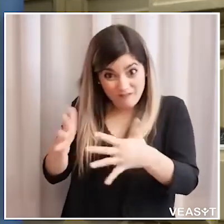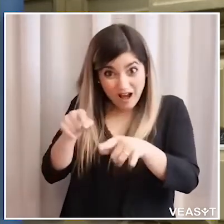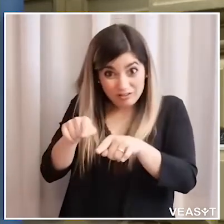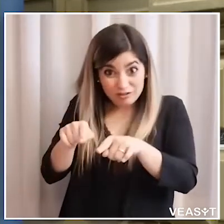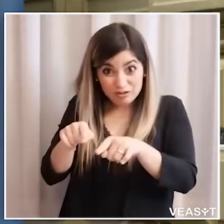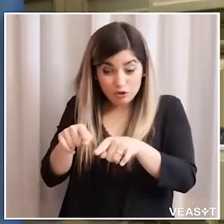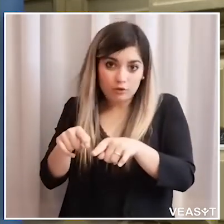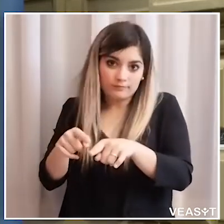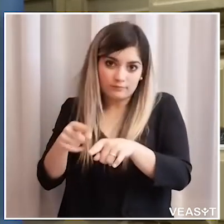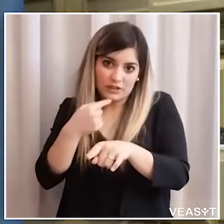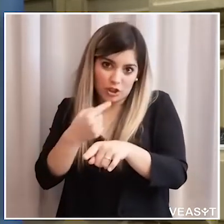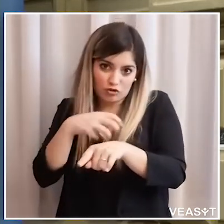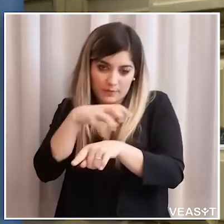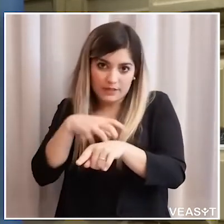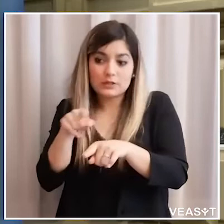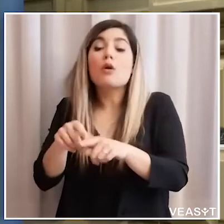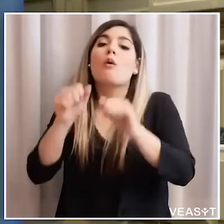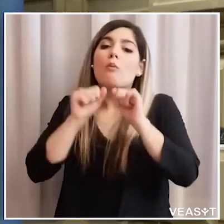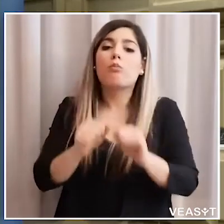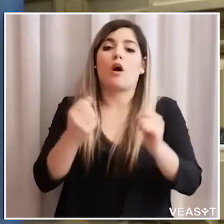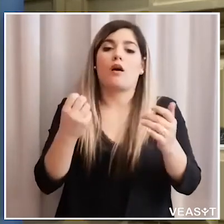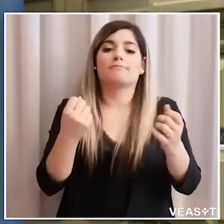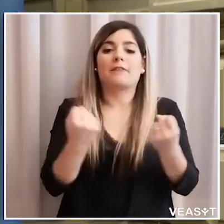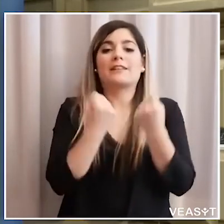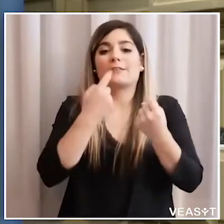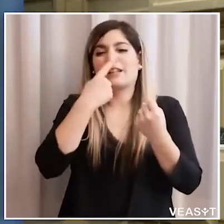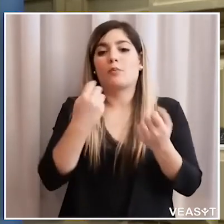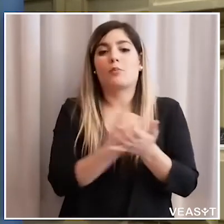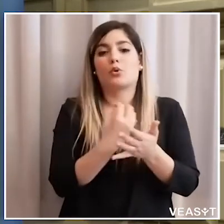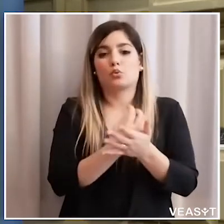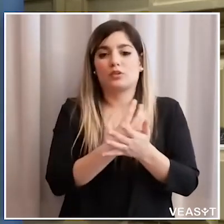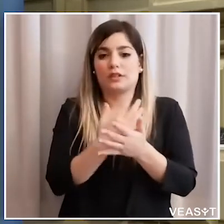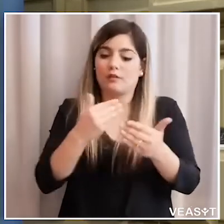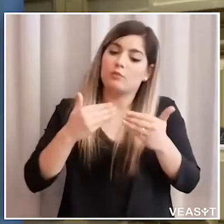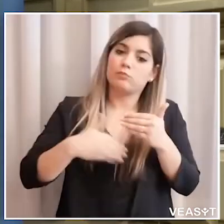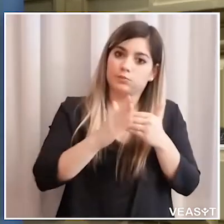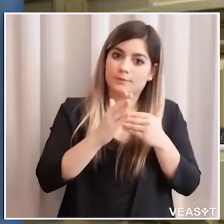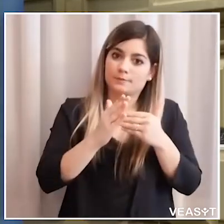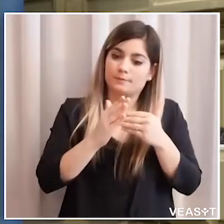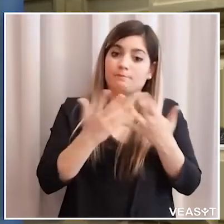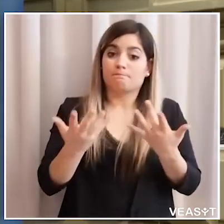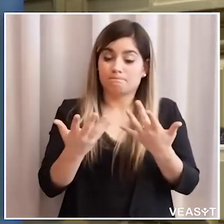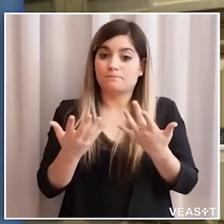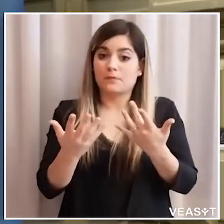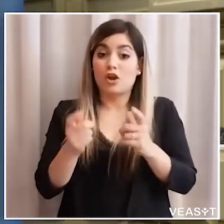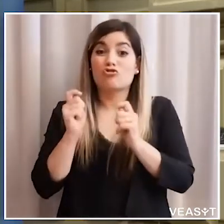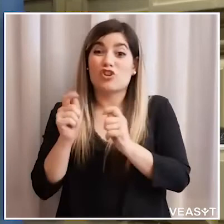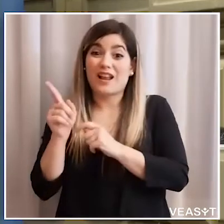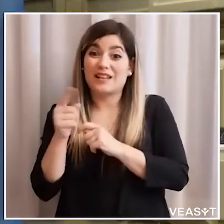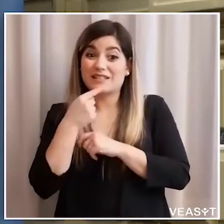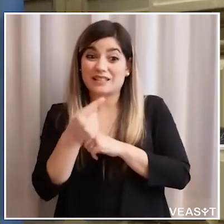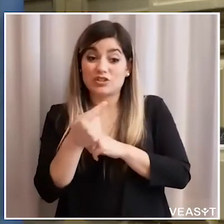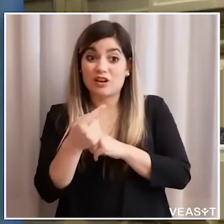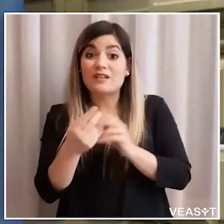secondo il ministro riprendere le attività produttive le imprese altoatesine in questa fase transitoria chiedono i